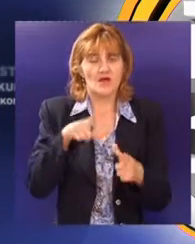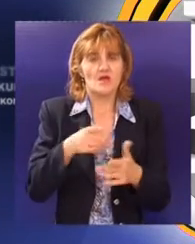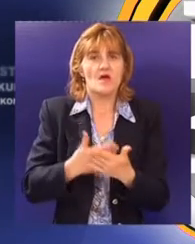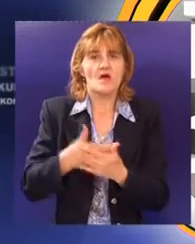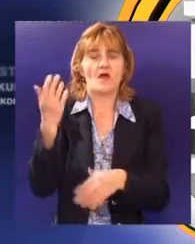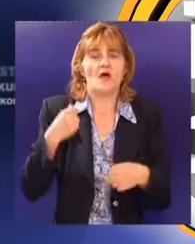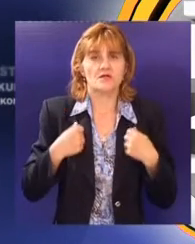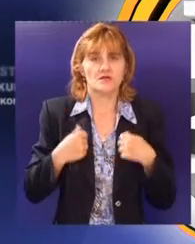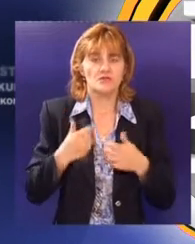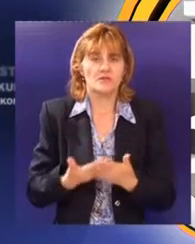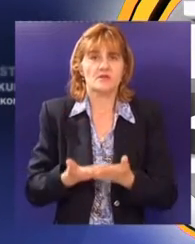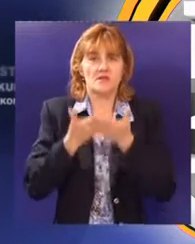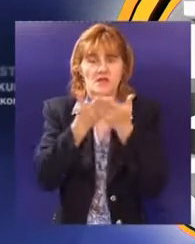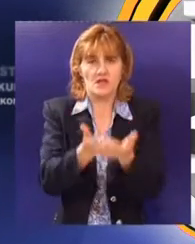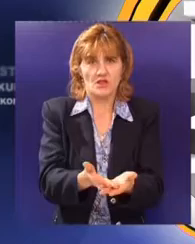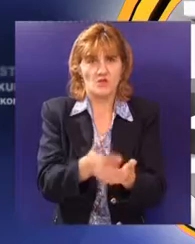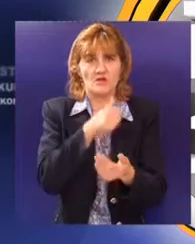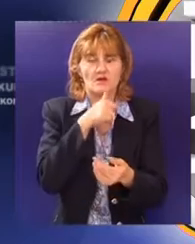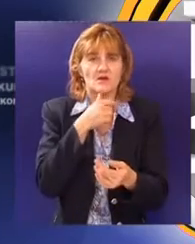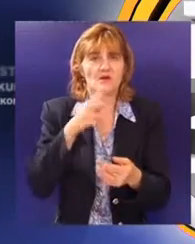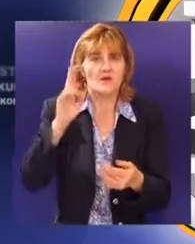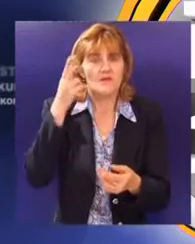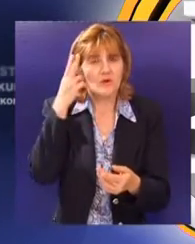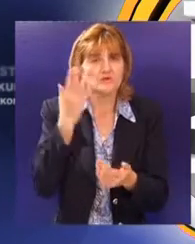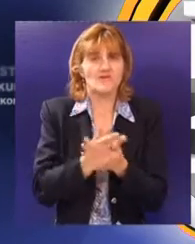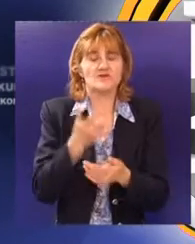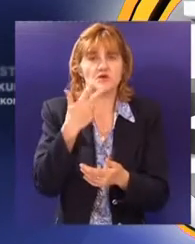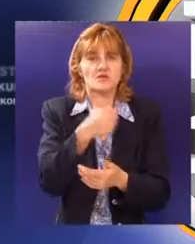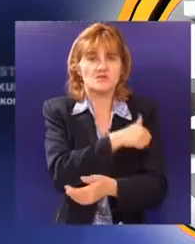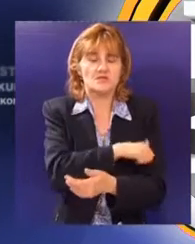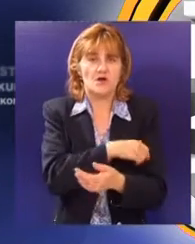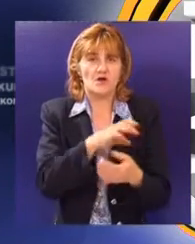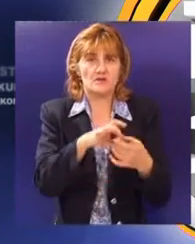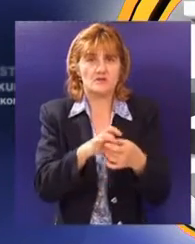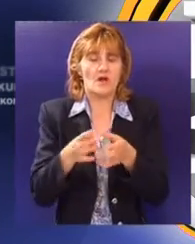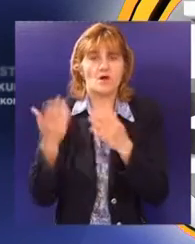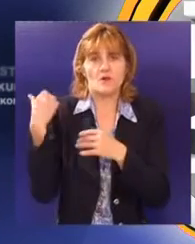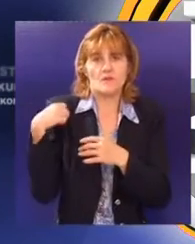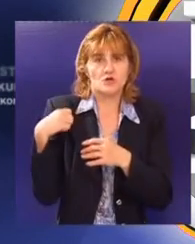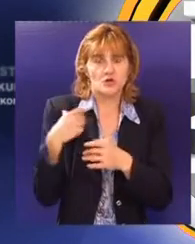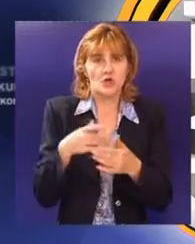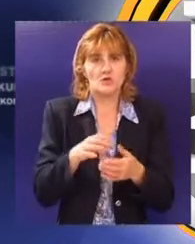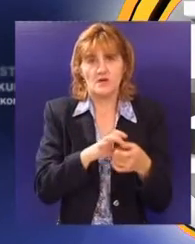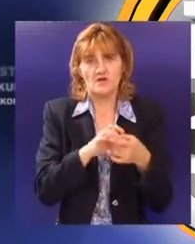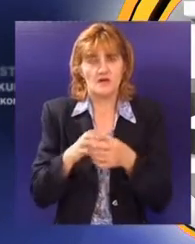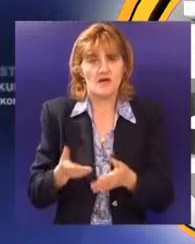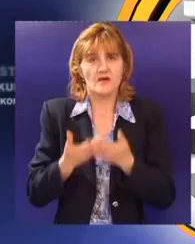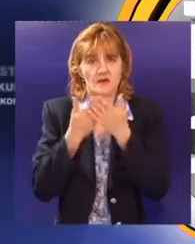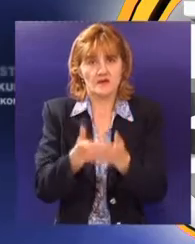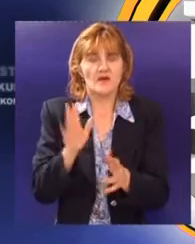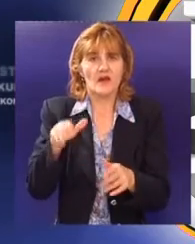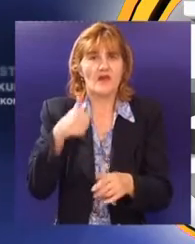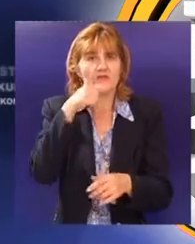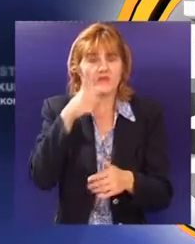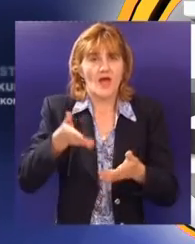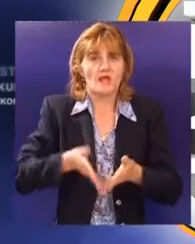grada Subotice ove godine dodelila je istaknutim stvaraocima po 30. put. Nagrade se od prošle godine simbolično dodeljuju na dan rođenja